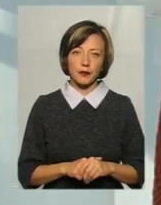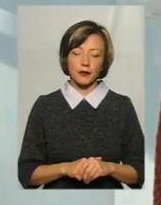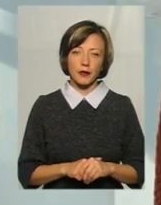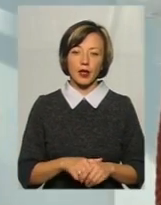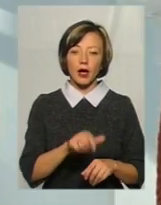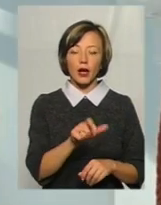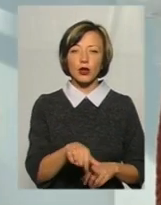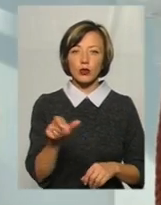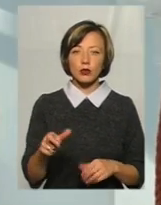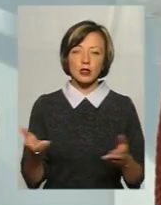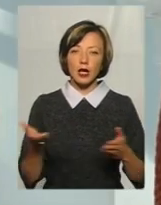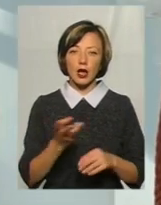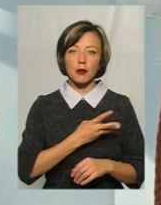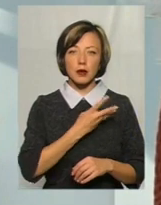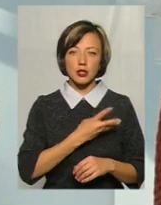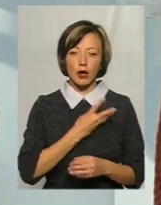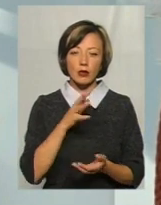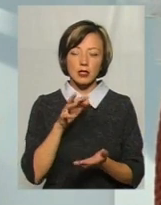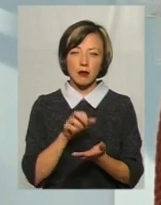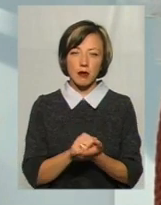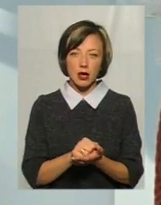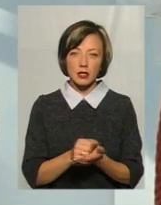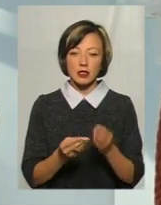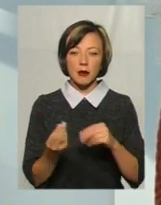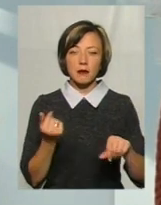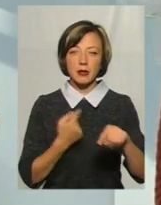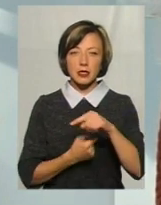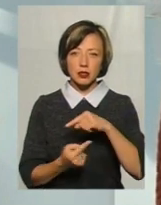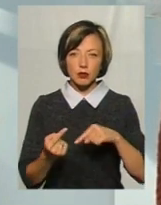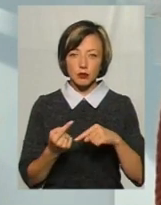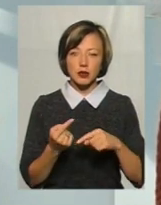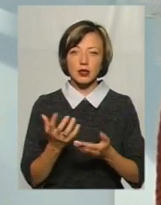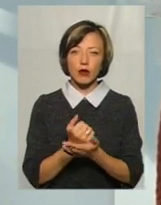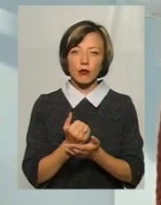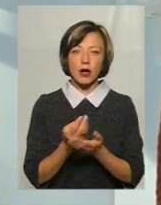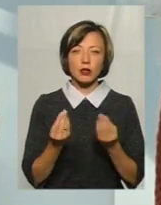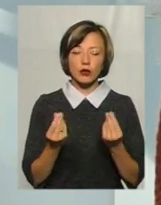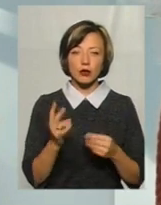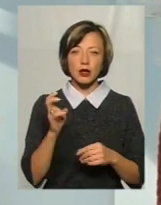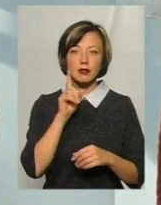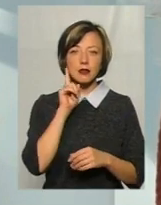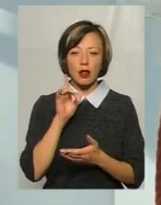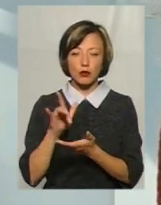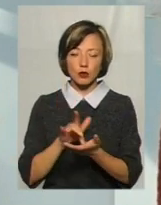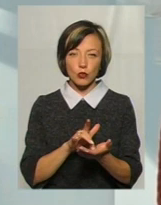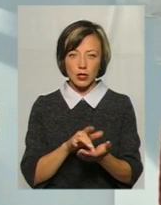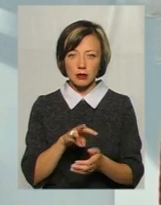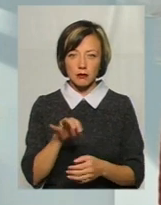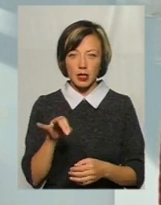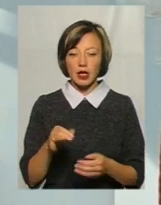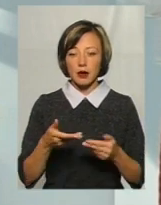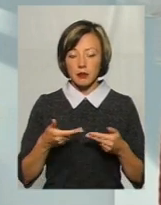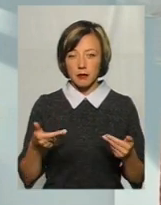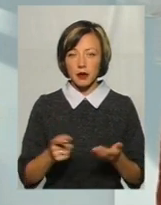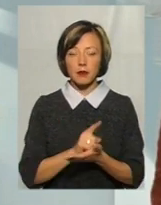люди, які бажають займатися бізнесом, заробляти гроші на зеленому туризмі. І ми